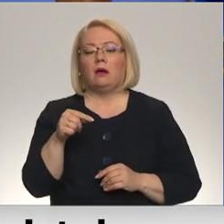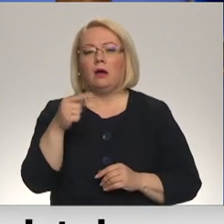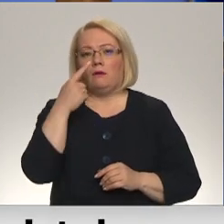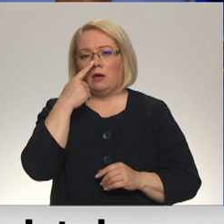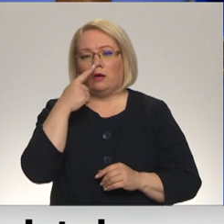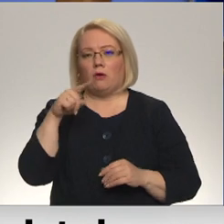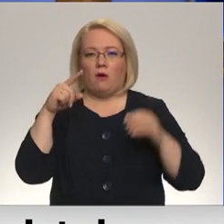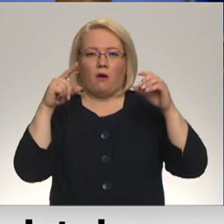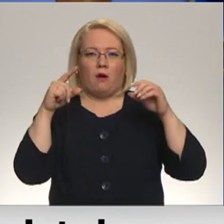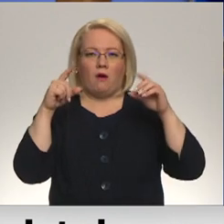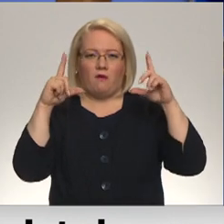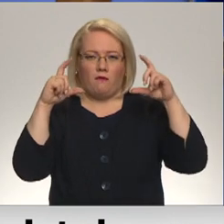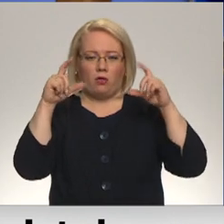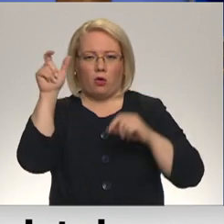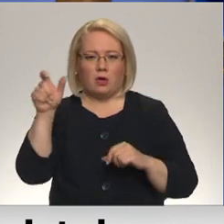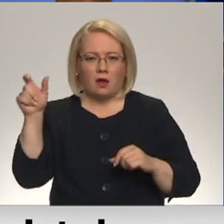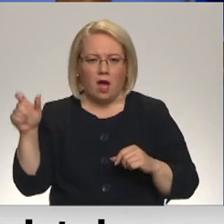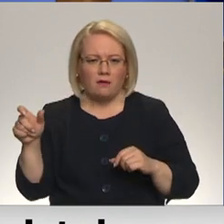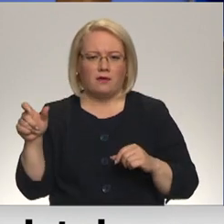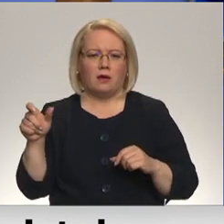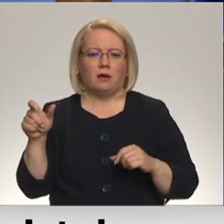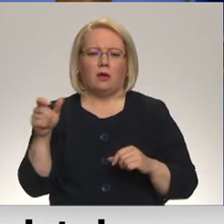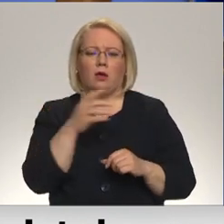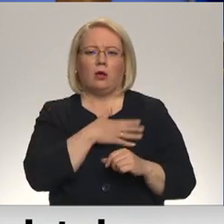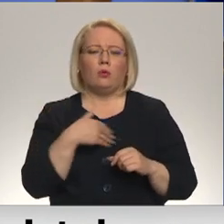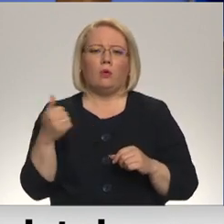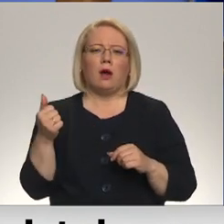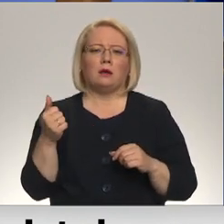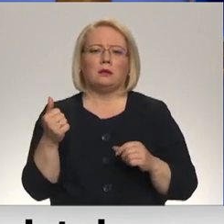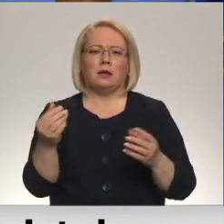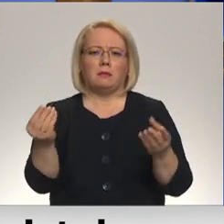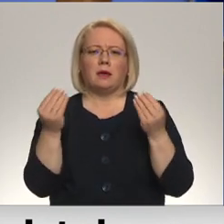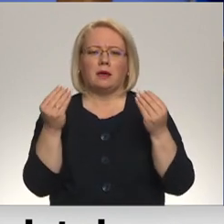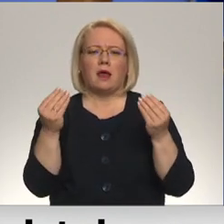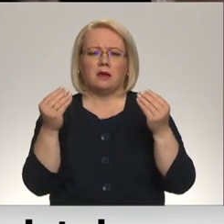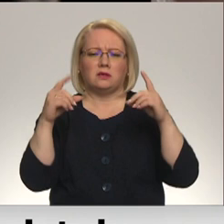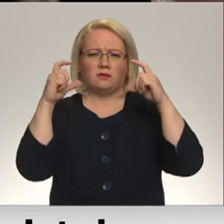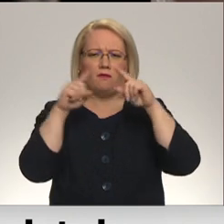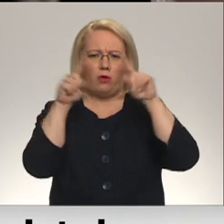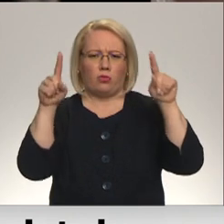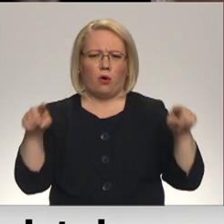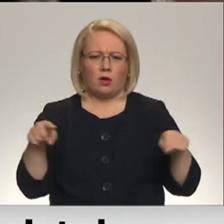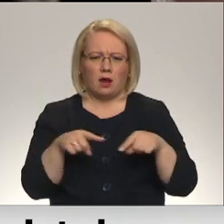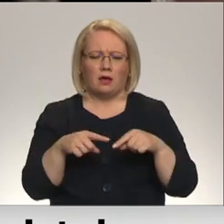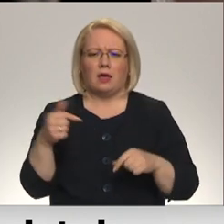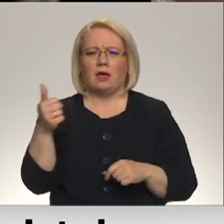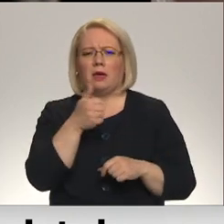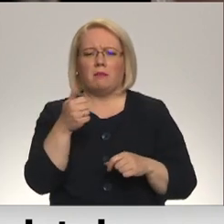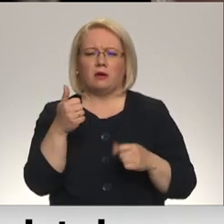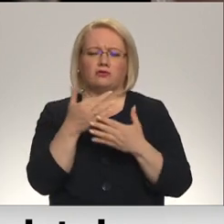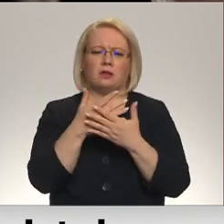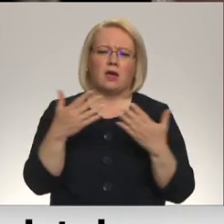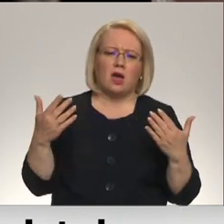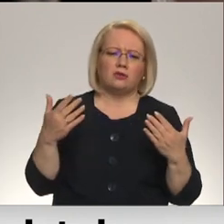fotogrāfe. Ja zinoja Joņa Gleizda fotografijas, kādas ir, īpaši jau akti un